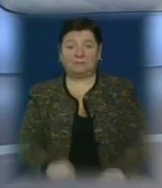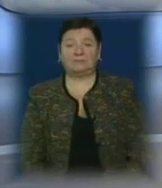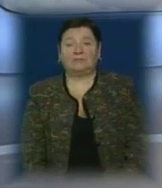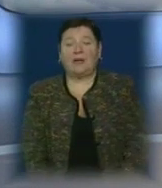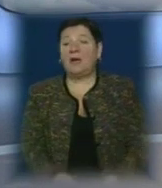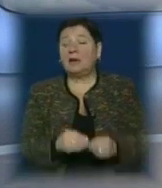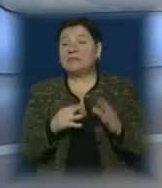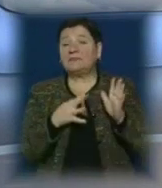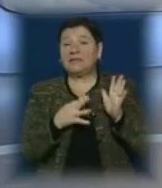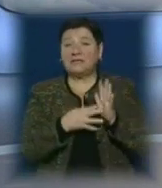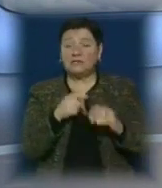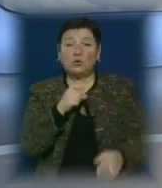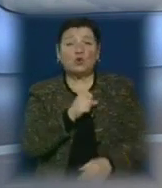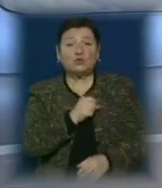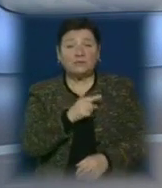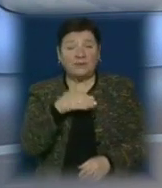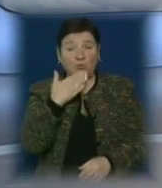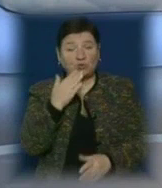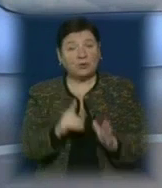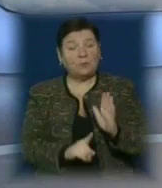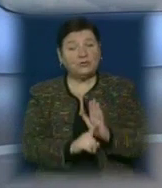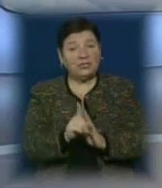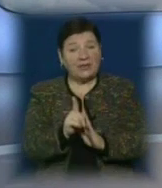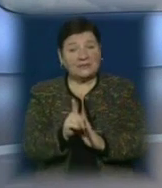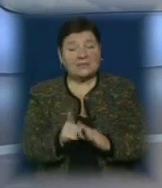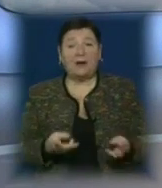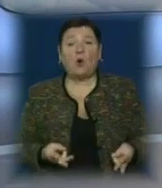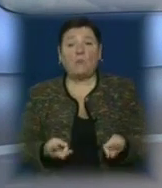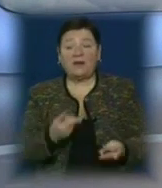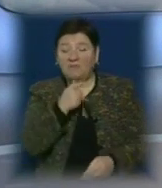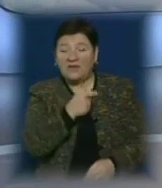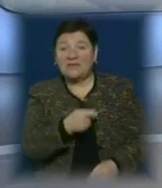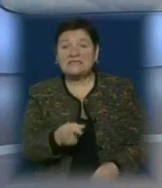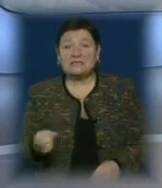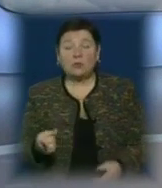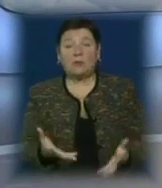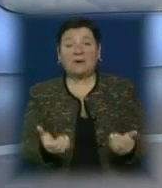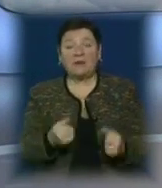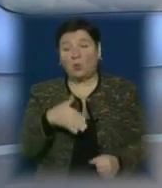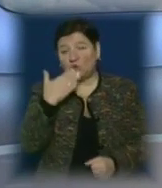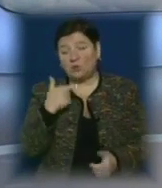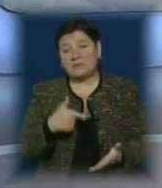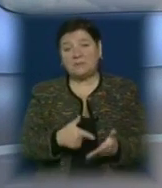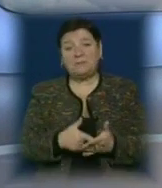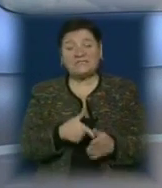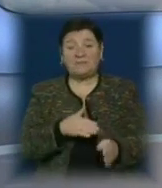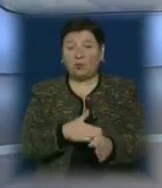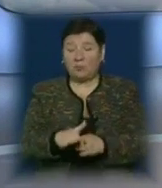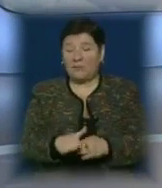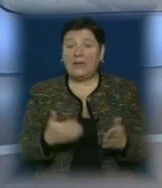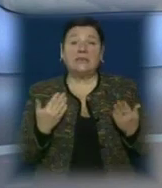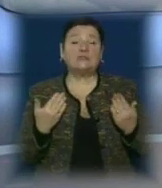З 19 жовтня в Ужгороді починається опалювальний сезон. Таке рішення прийняли члени Ужгородського місцевиконкому. На